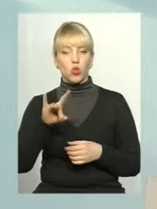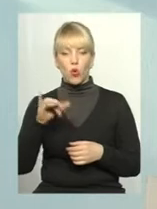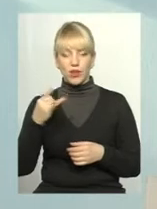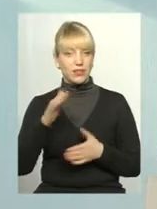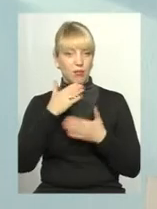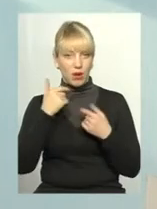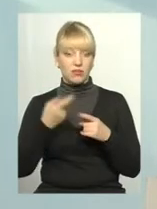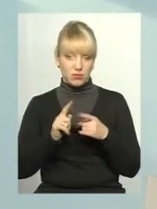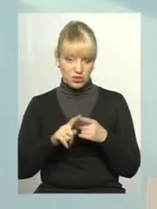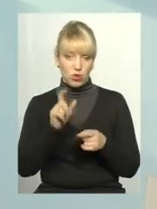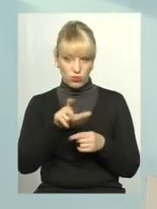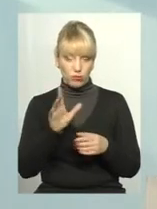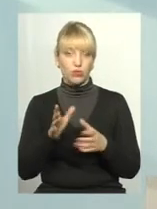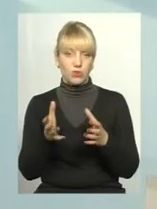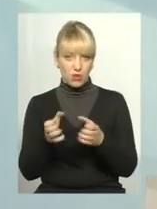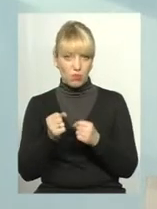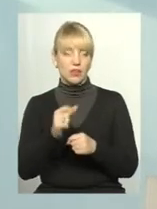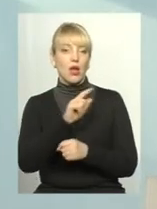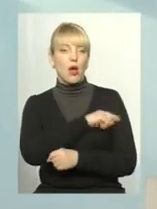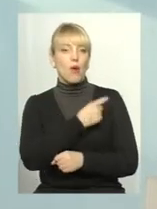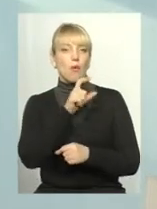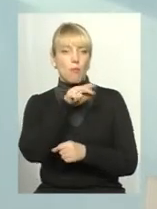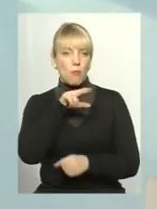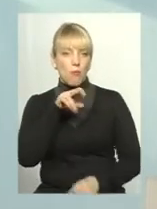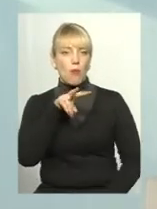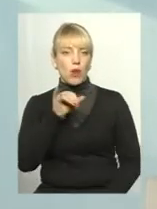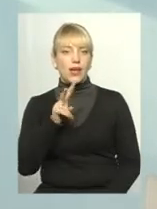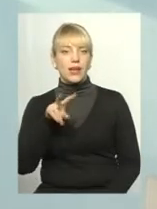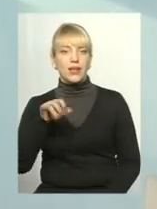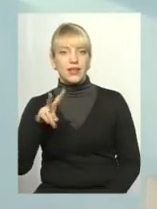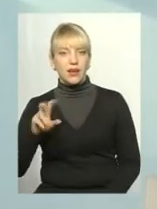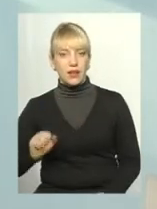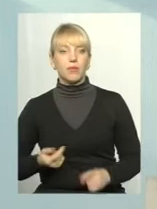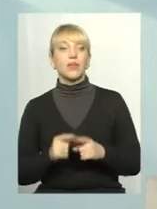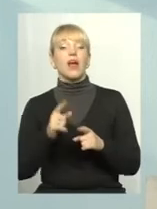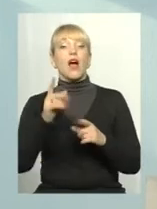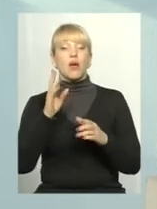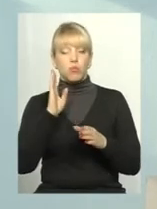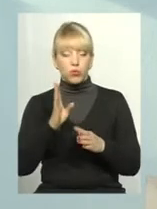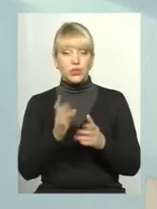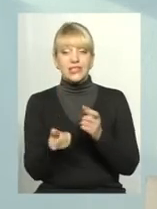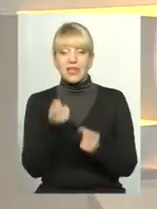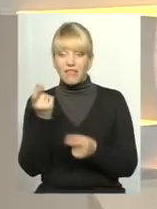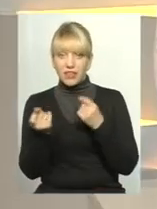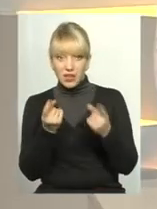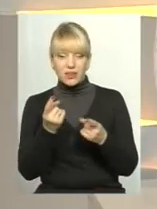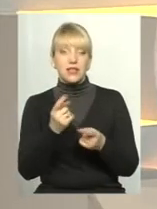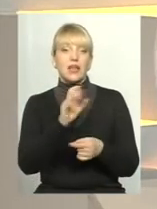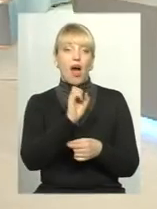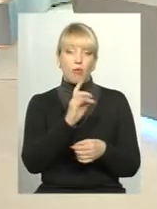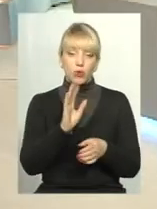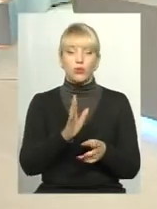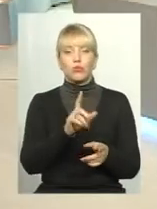Звичайно, все правильно ви зрозуміли. А в міру того, як будуть з'являтися нові амбулаторії... Просто приїжджати. Так.